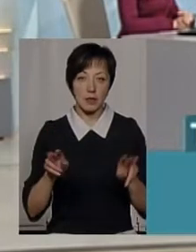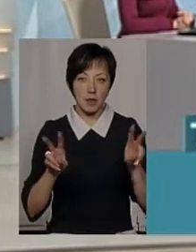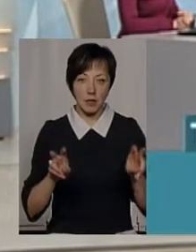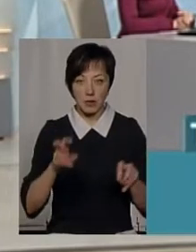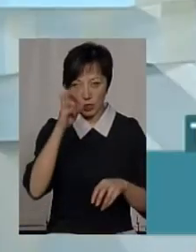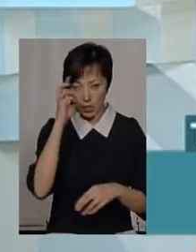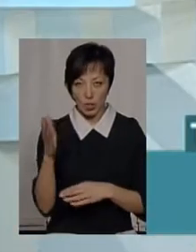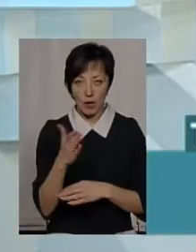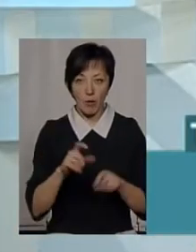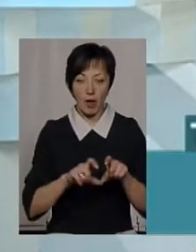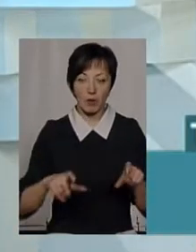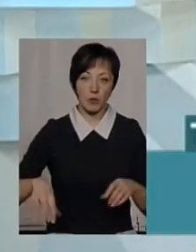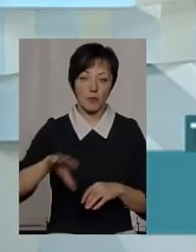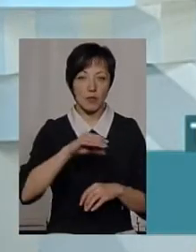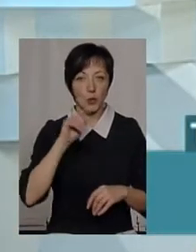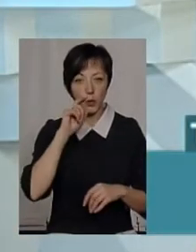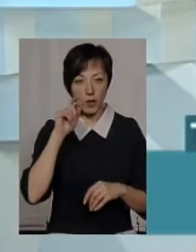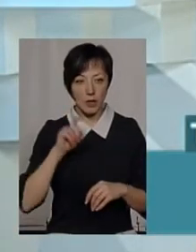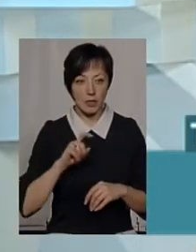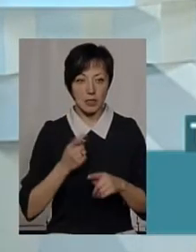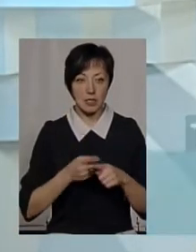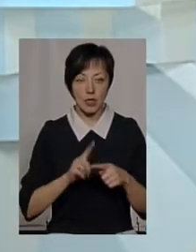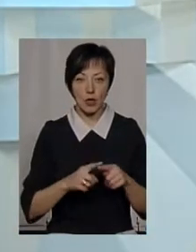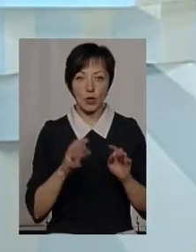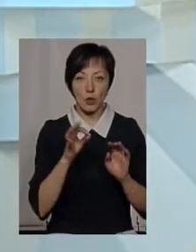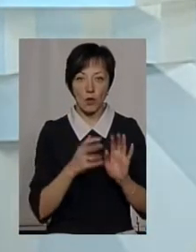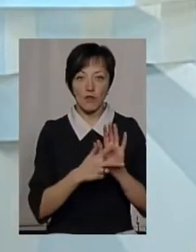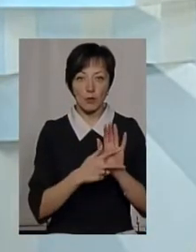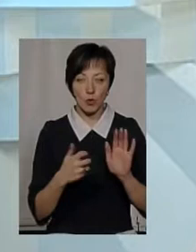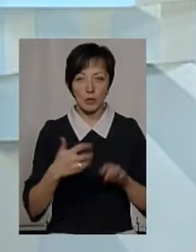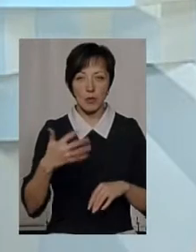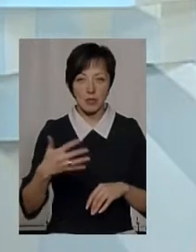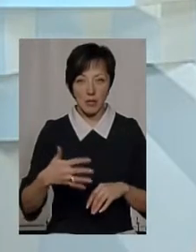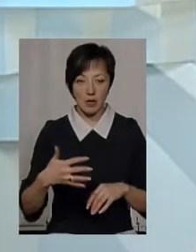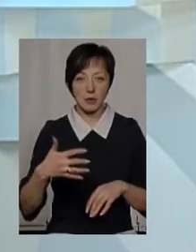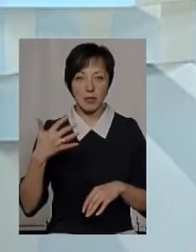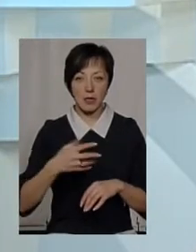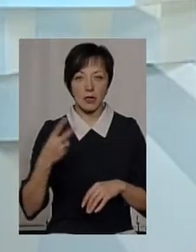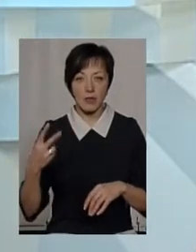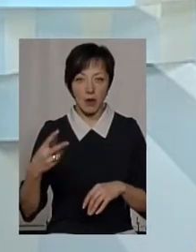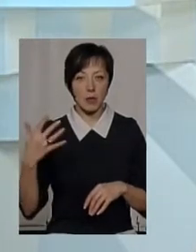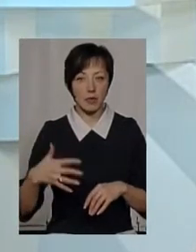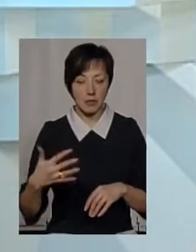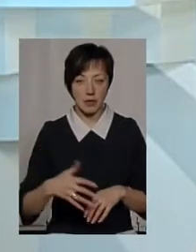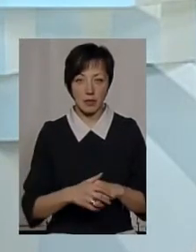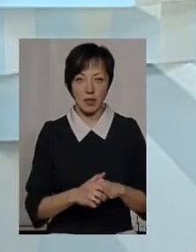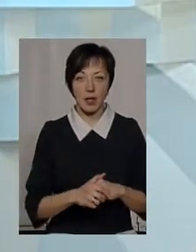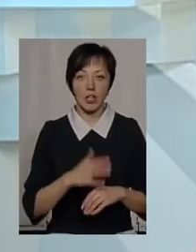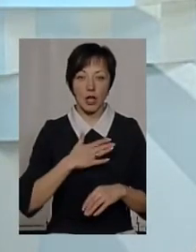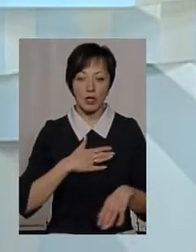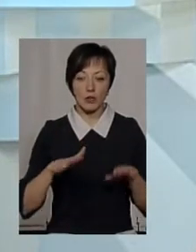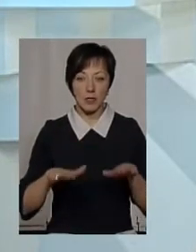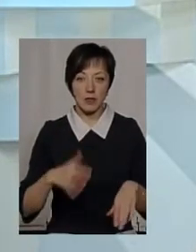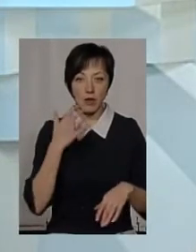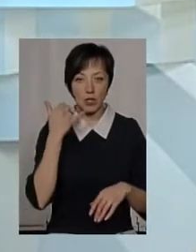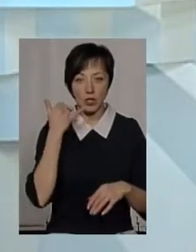Держжебагіянство, яка діє по всій Україні, це номер 0800 50 52 50. Та наша